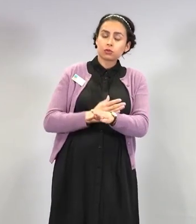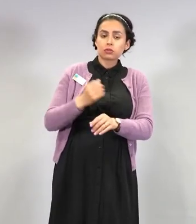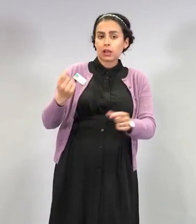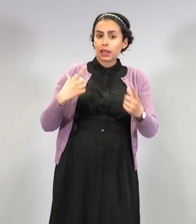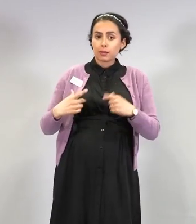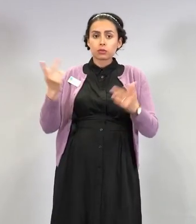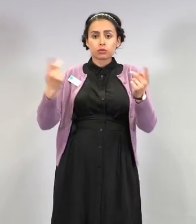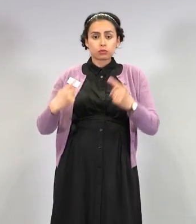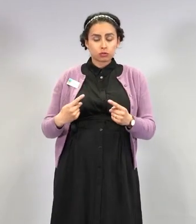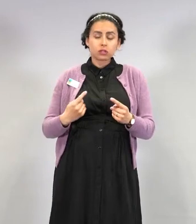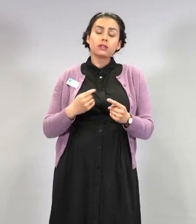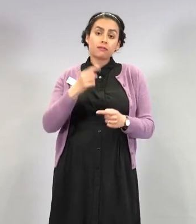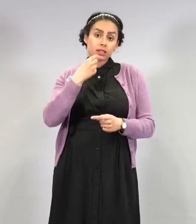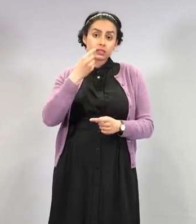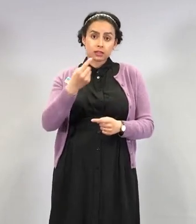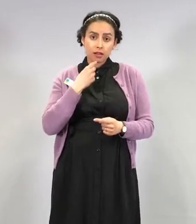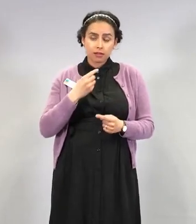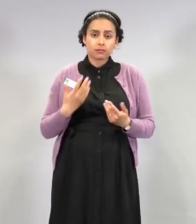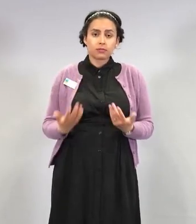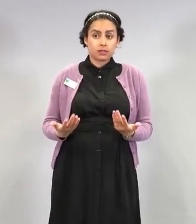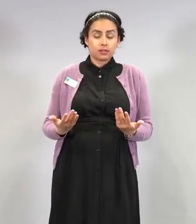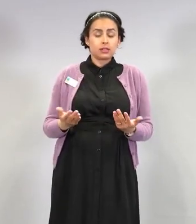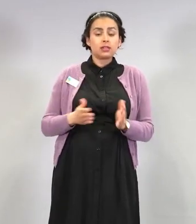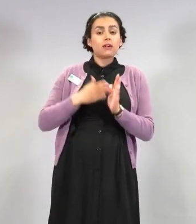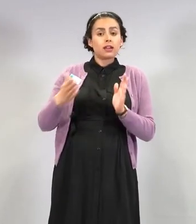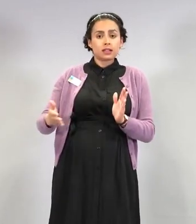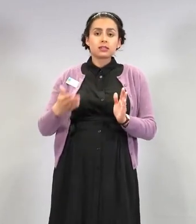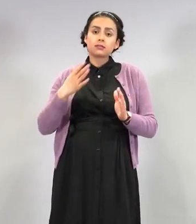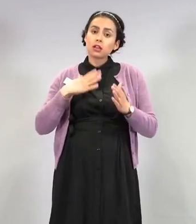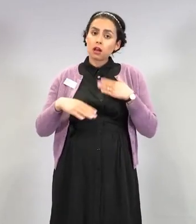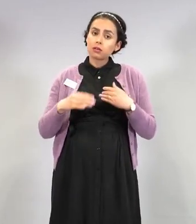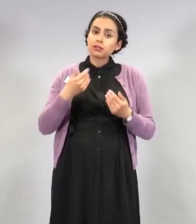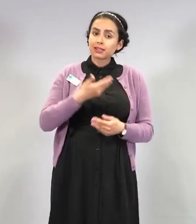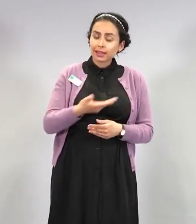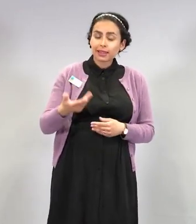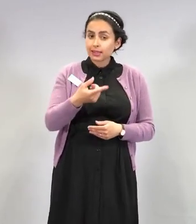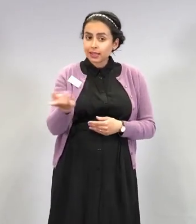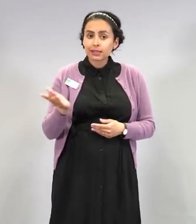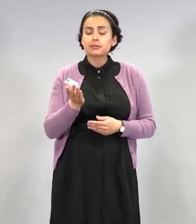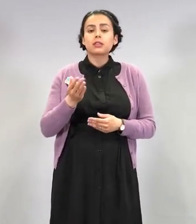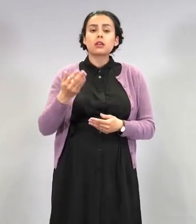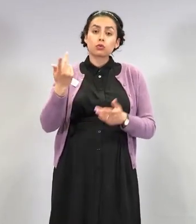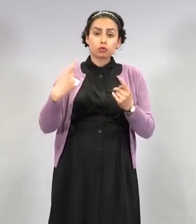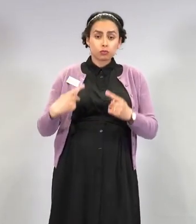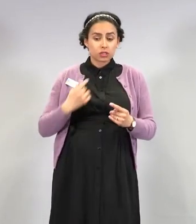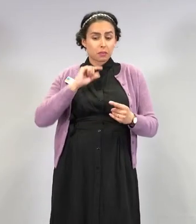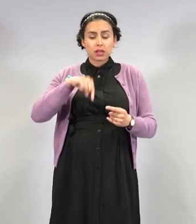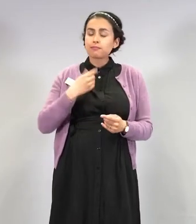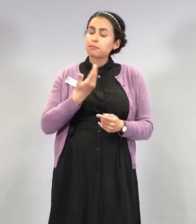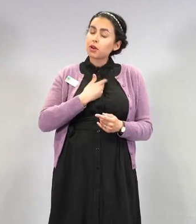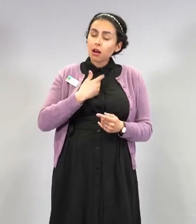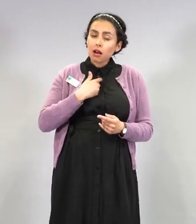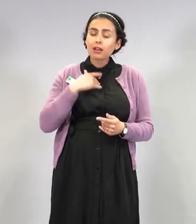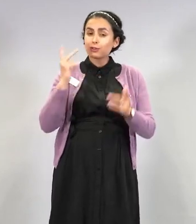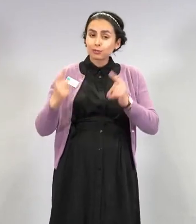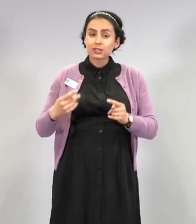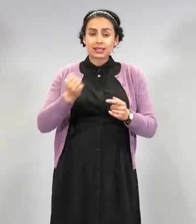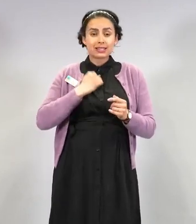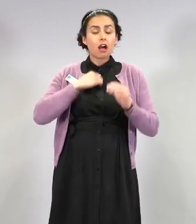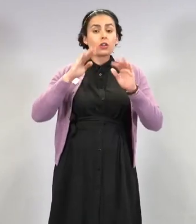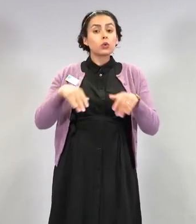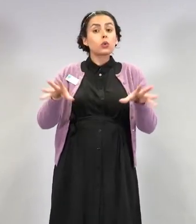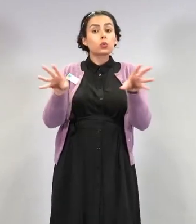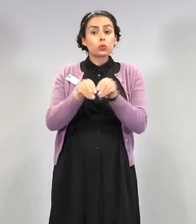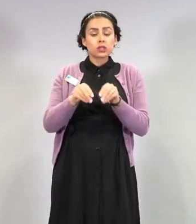lähettämiin kysymyksiin. Tässä vaiheessa ensinnäkin kaikille kiitos kysymyksistä. Olemme saaneet niitä todella runsaasti, eli yhteensä noin 1300